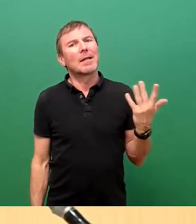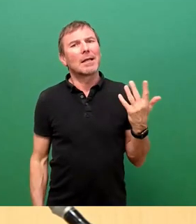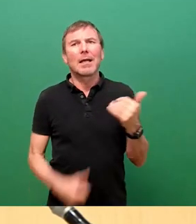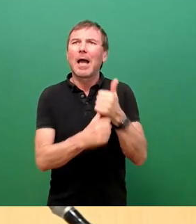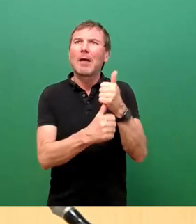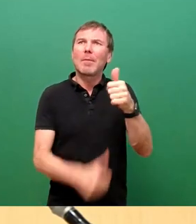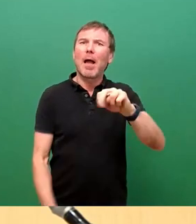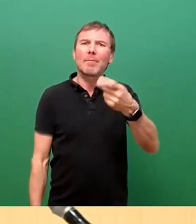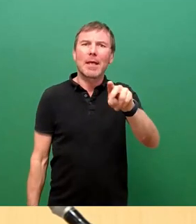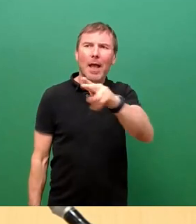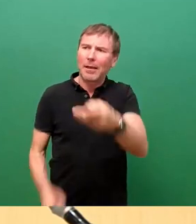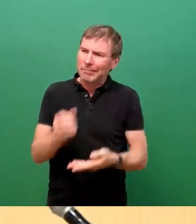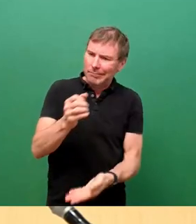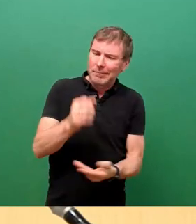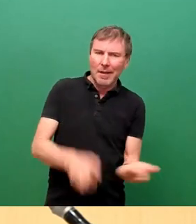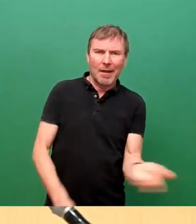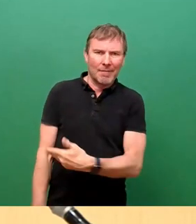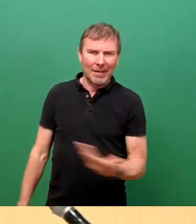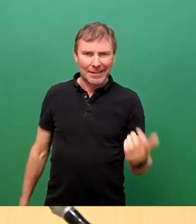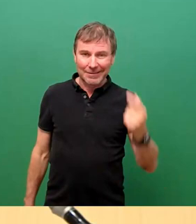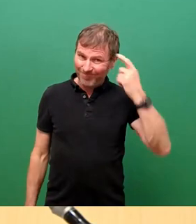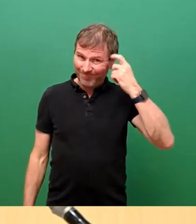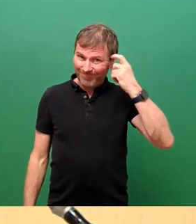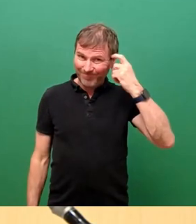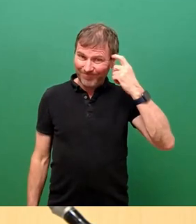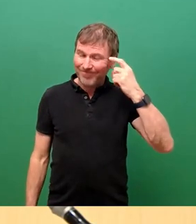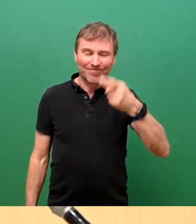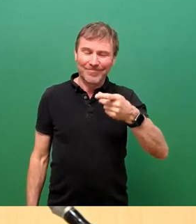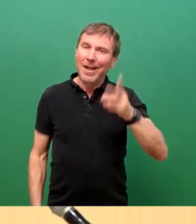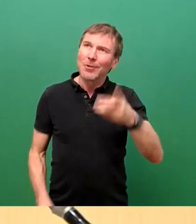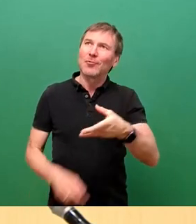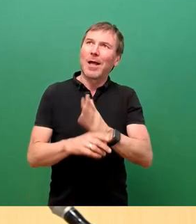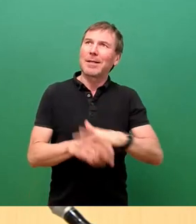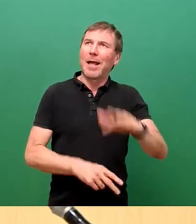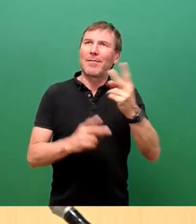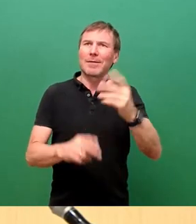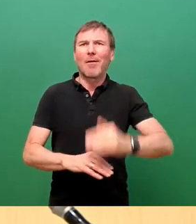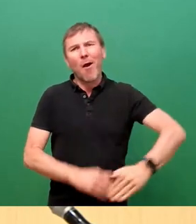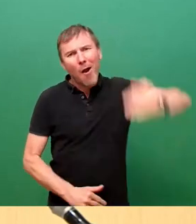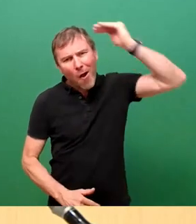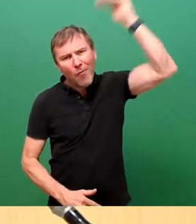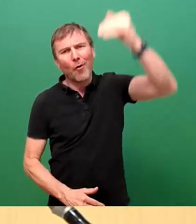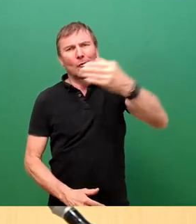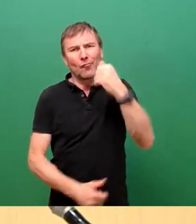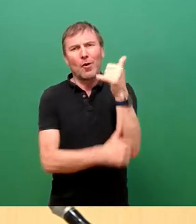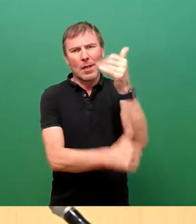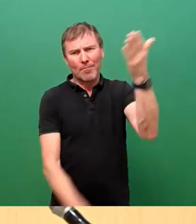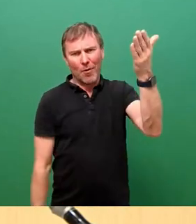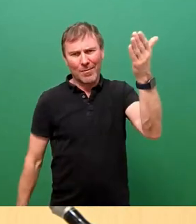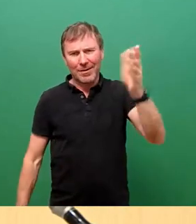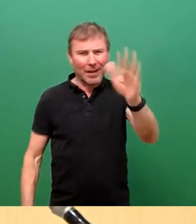wegnehmen soll. Ernsthaft, das ist stadtteilprägend. Die sind groß und die sind schön und die alle umzusägen,